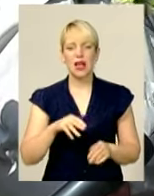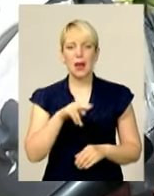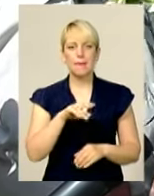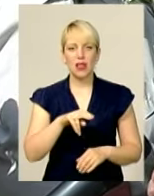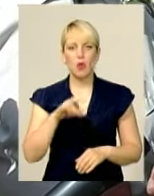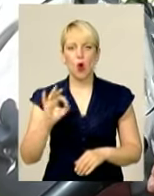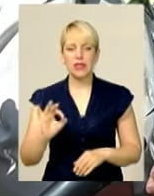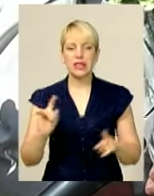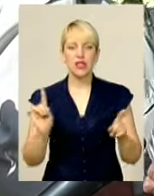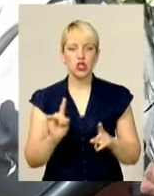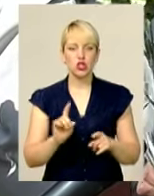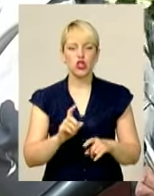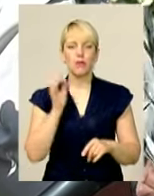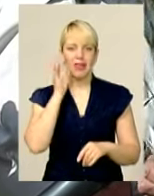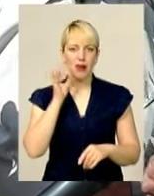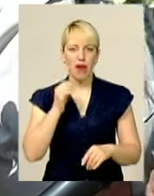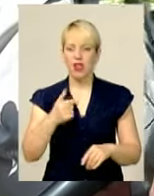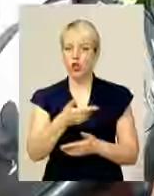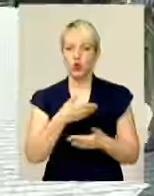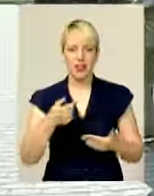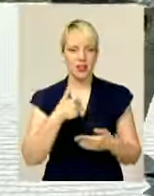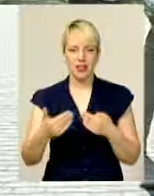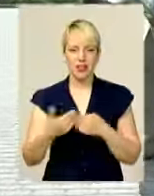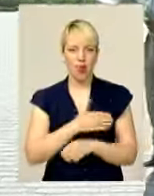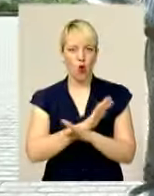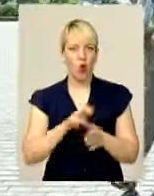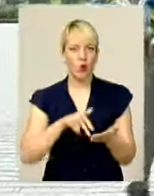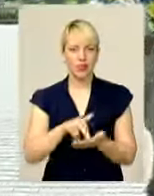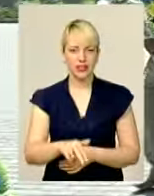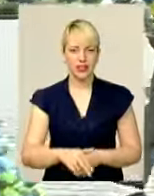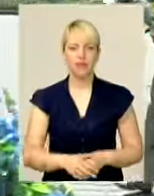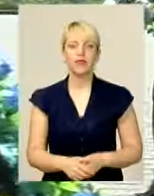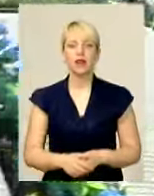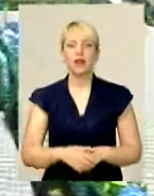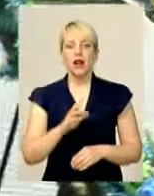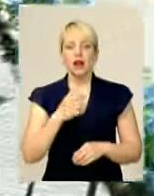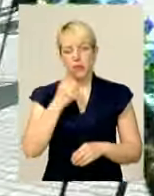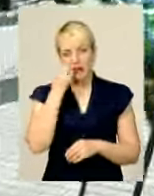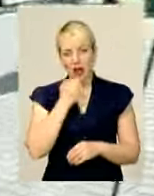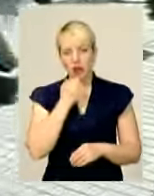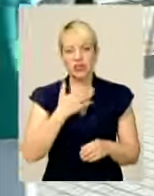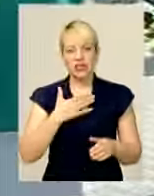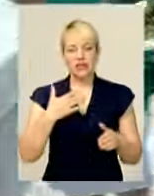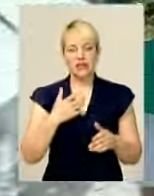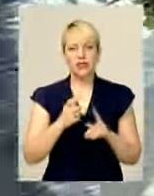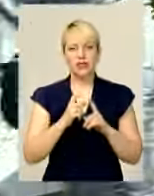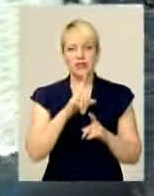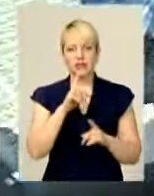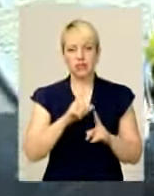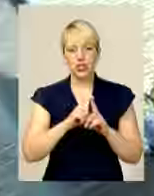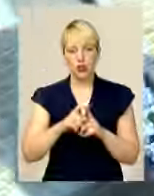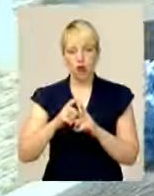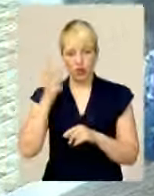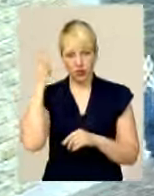Олександровське, щоб Германія більше до нас не ходила. Безмірну подяку ветеранам та загилбим у війні висловлюють хмельничани, які